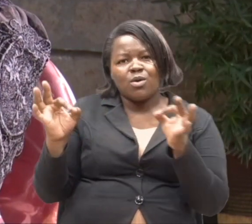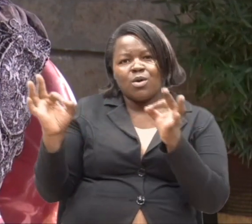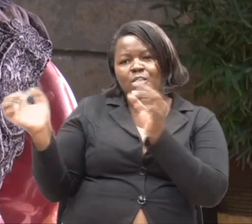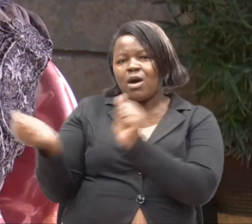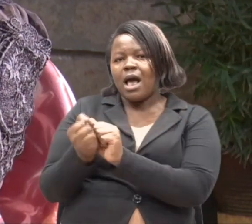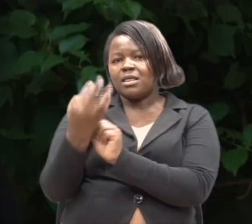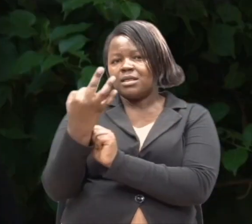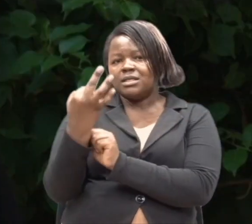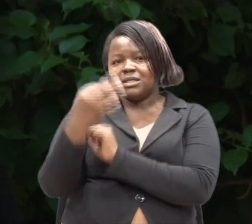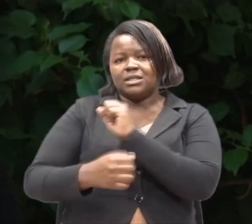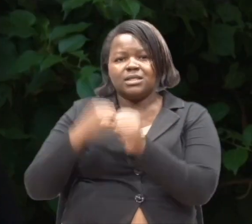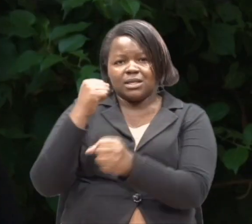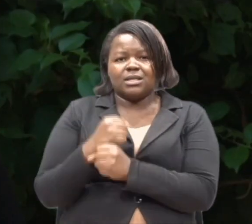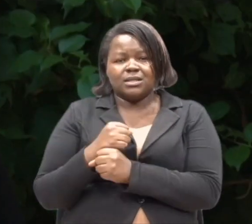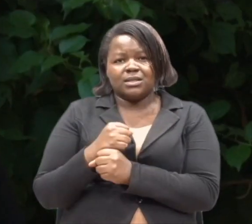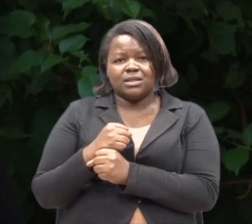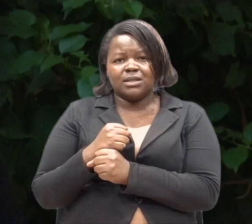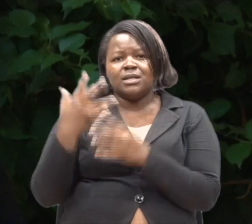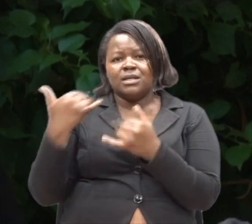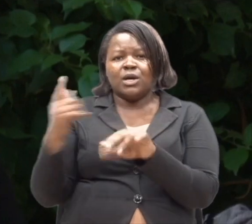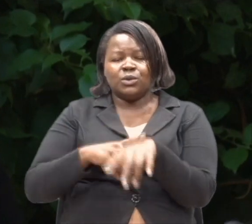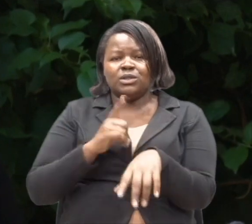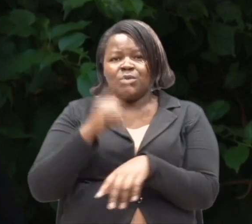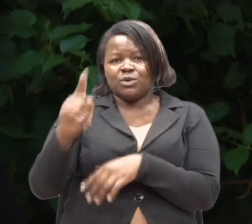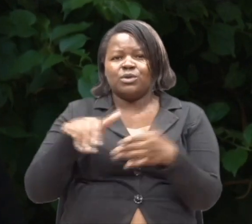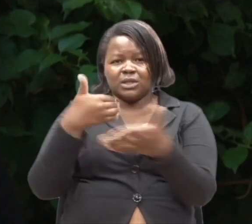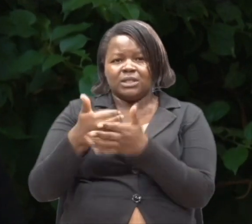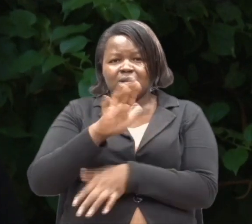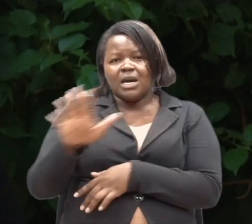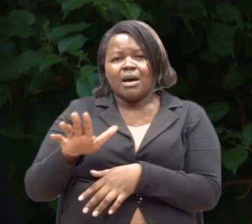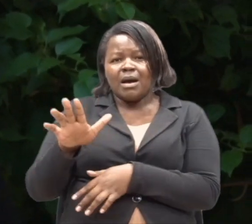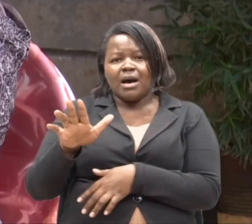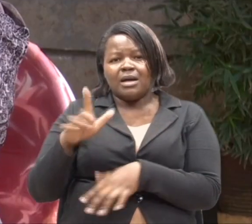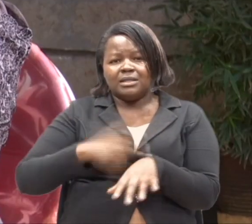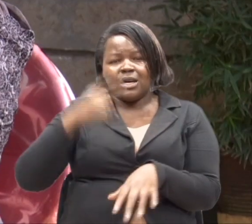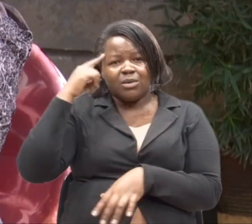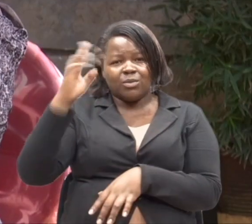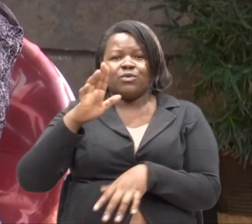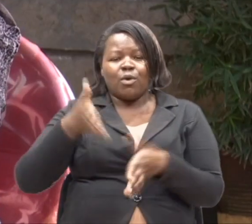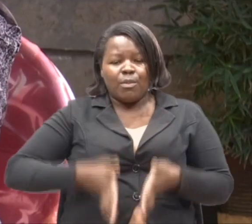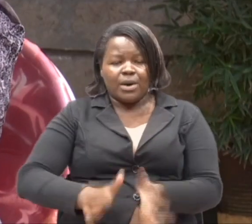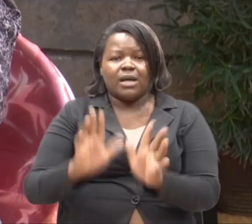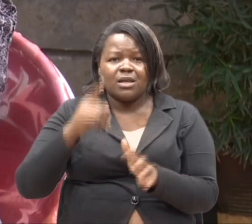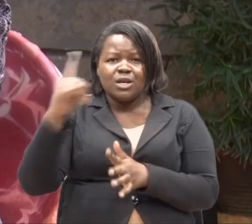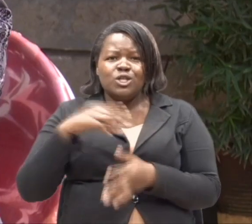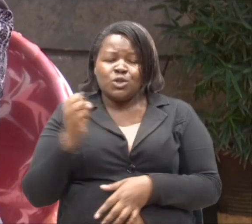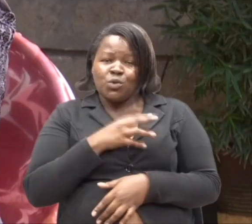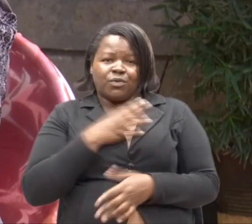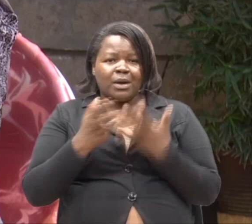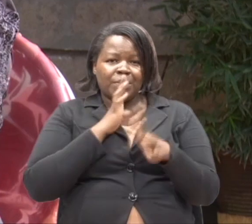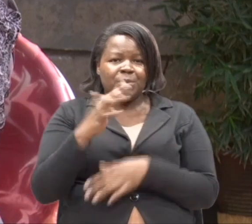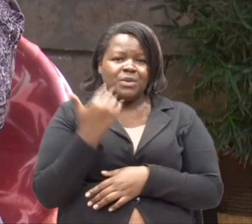Kuminatatu. Kuminatatu. Na ulipo ufika wakati wakati wakwa kupata mtoto? Ulikuwa na ofu ya kwamba labda